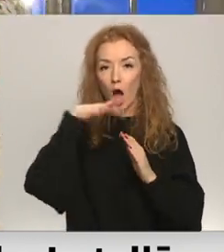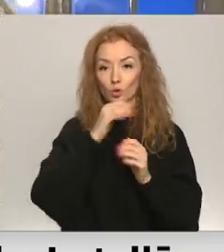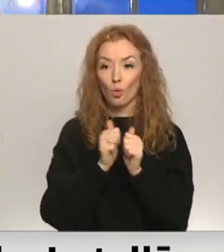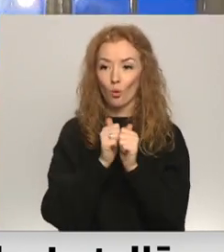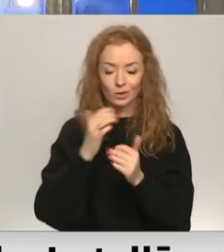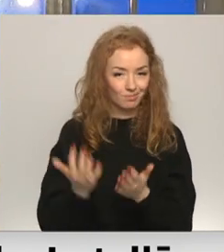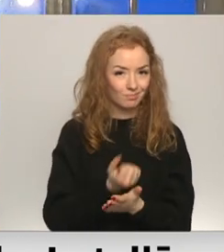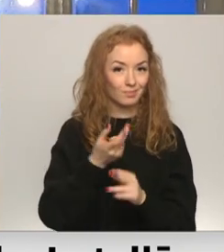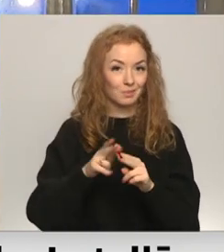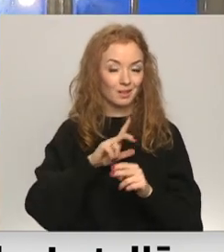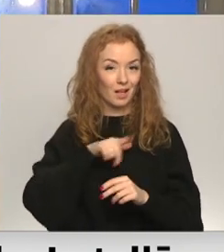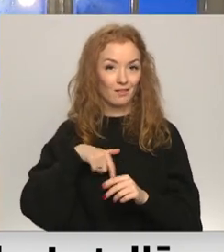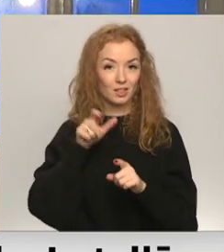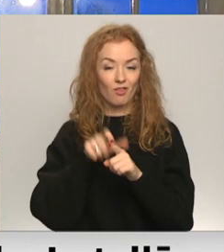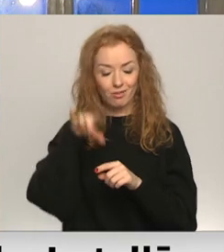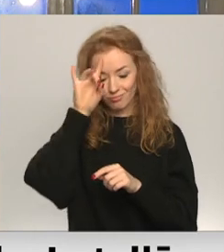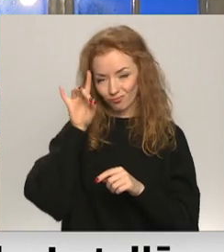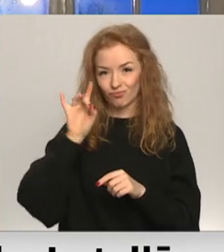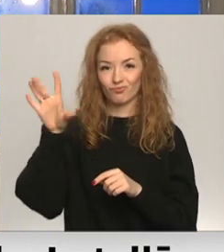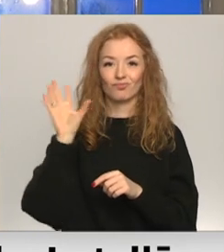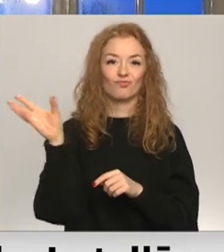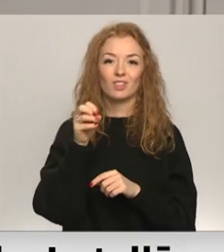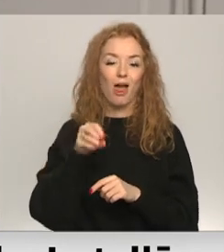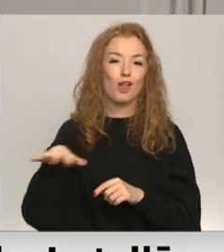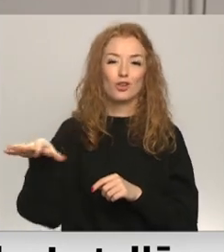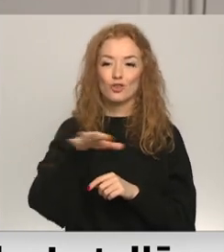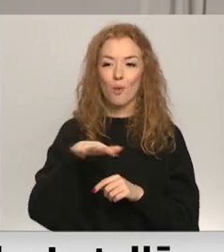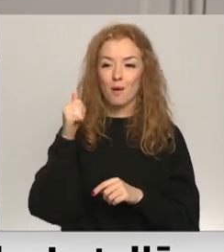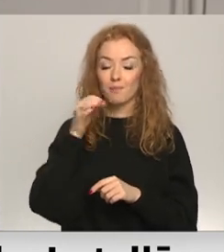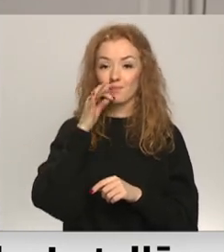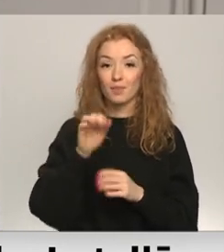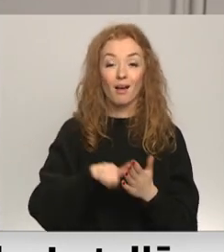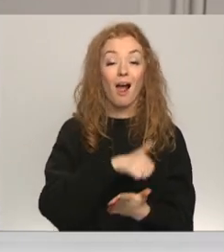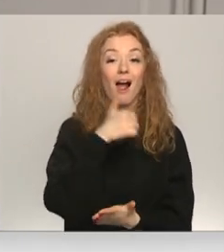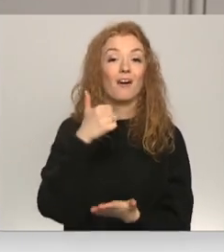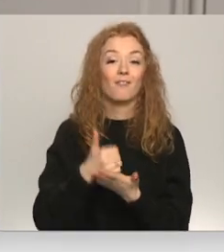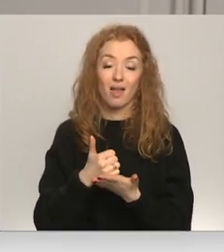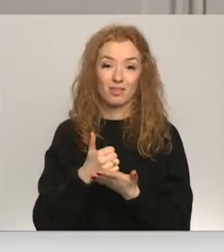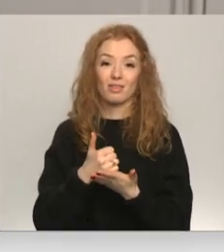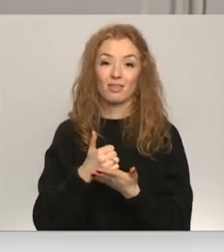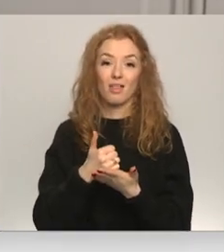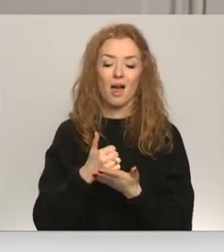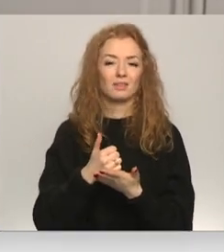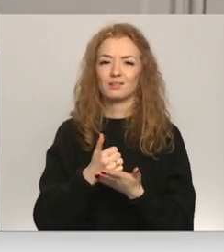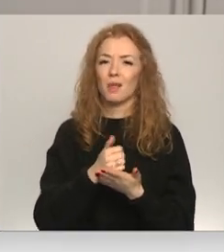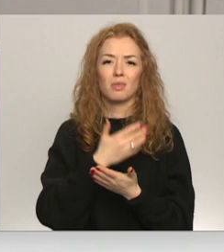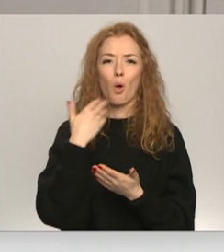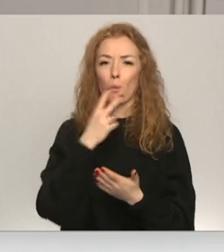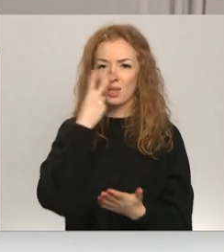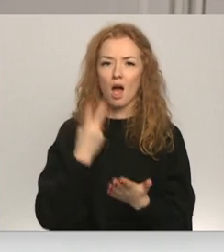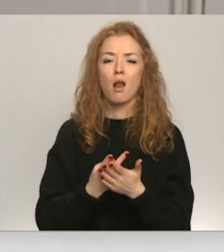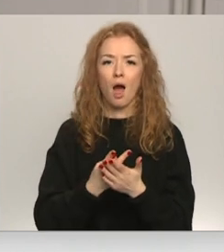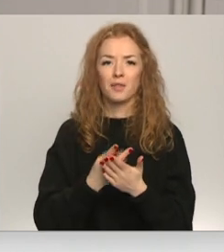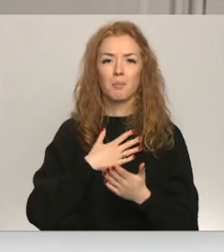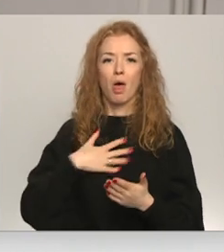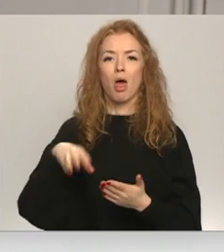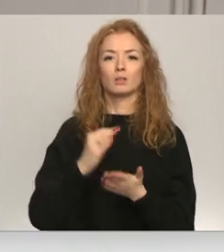Tādējādi Latvijas vārds skaļi izskanēja visā Eiropā. Jo galvenais jau nav mums ikbrīdi pierādīt, jā, mēs ar esam